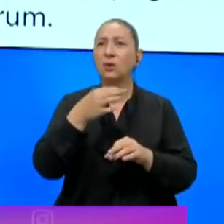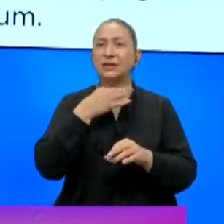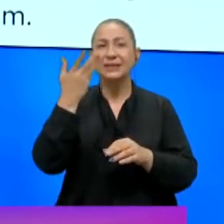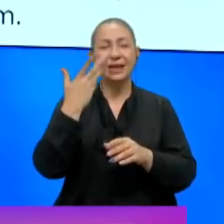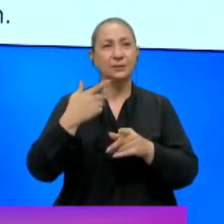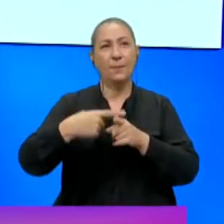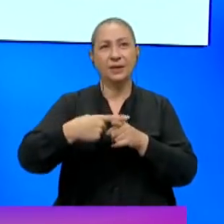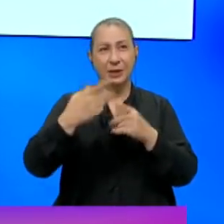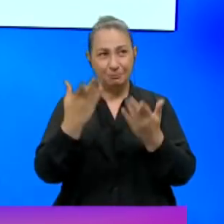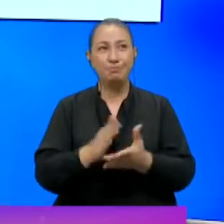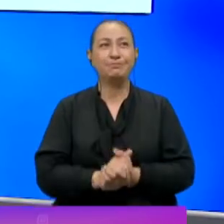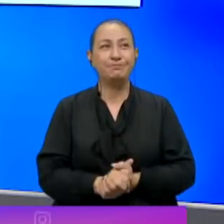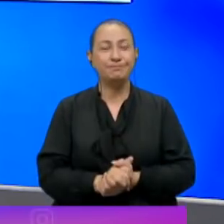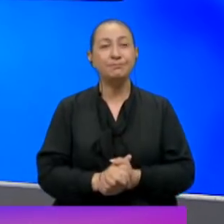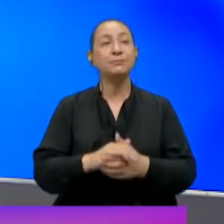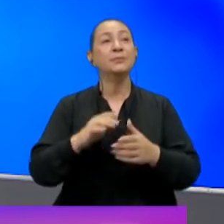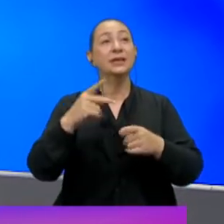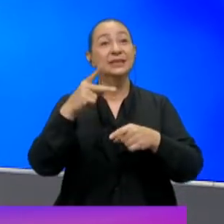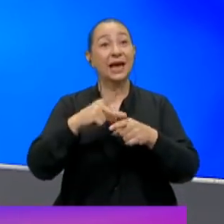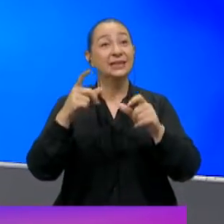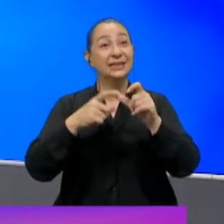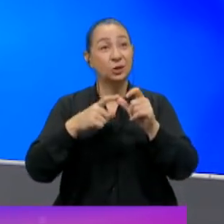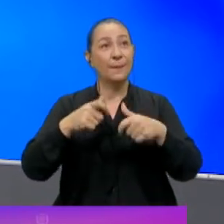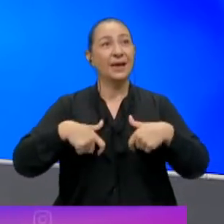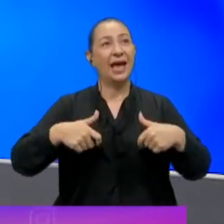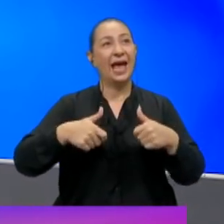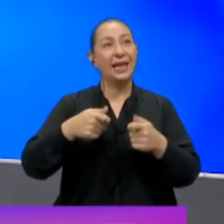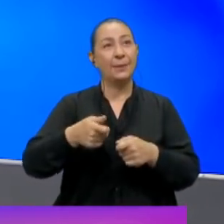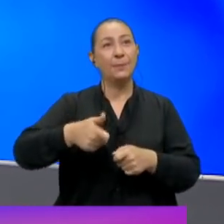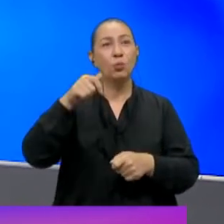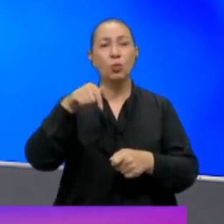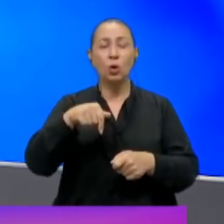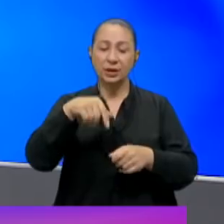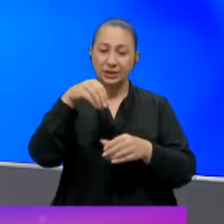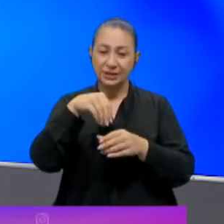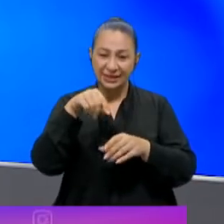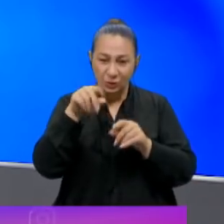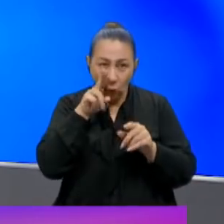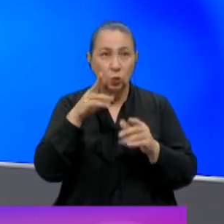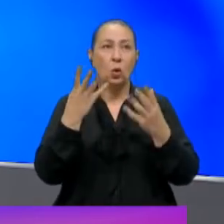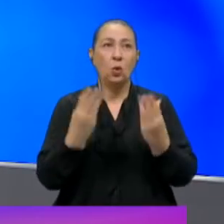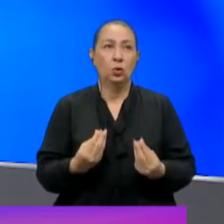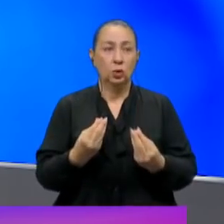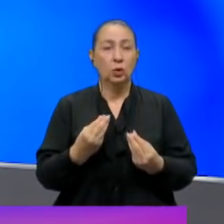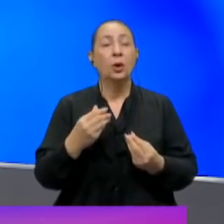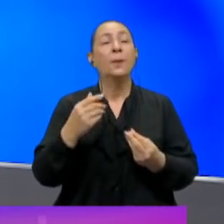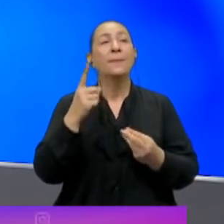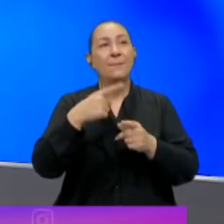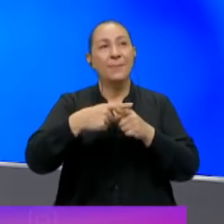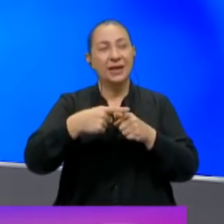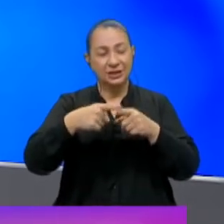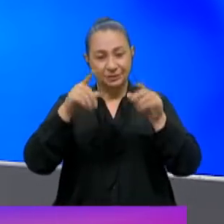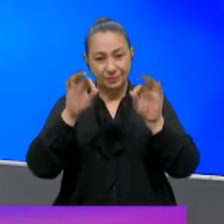paylaşalım. Ziya Selçuk Milliyetin Bakanlığı görevim bugün itibariyle nihayetlenmiştir şeklinde bir